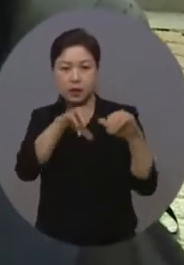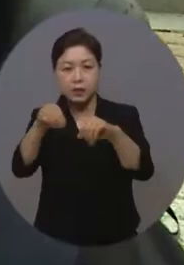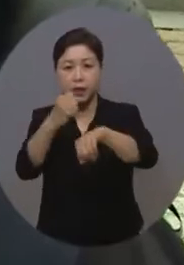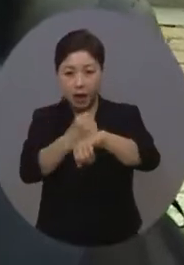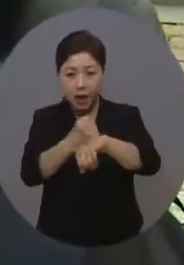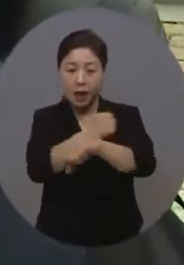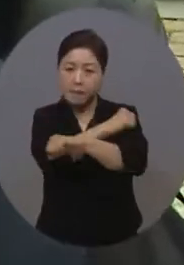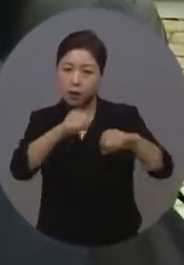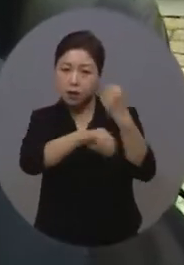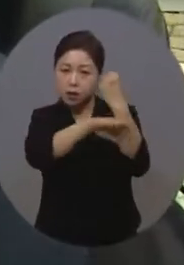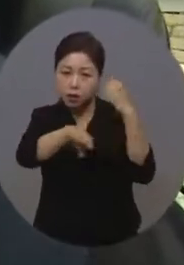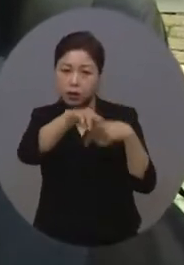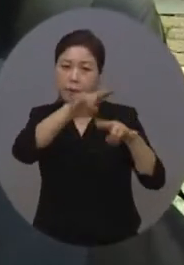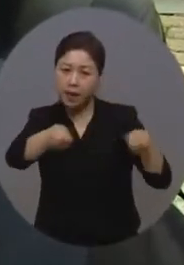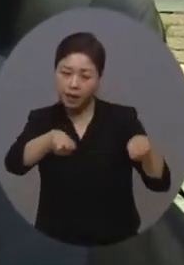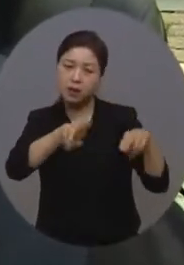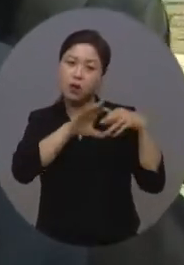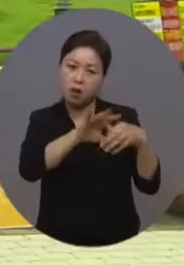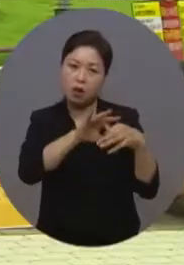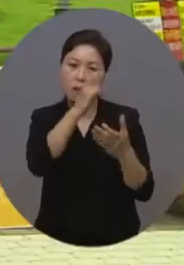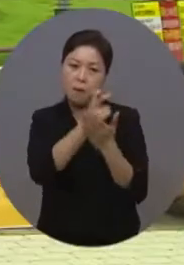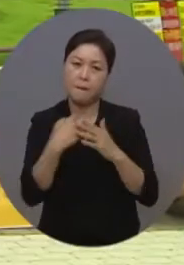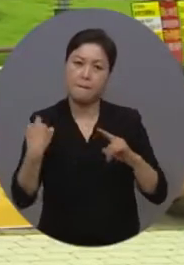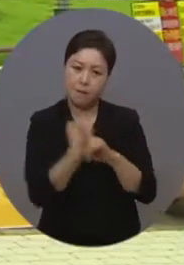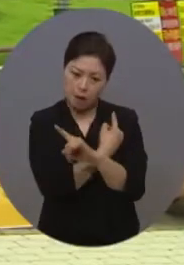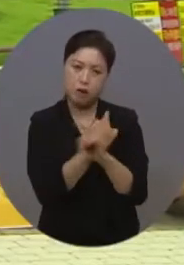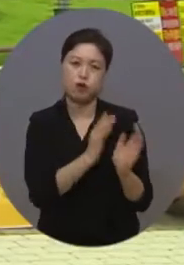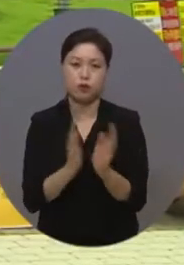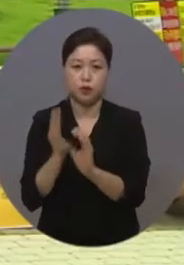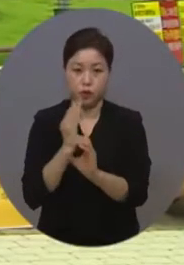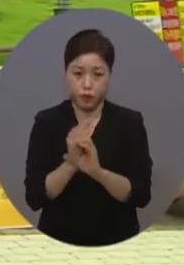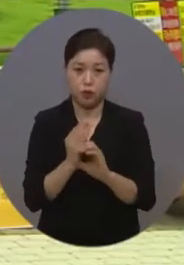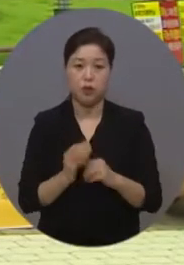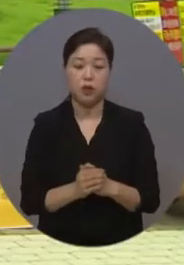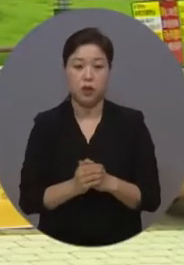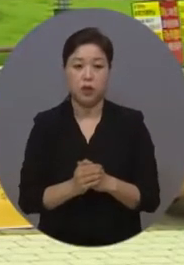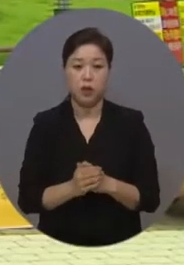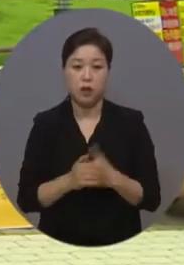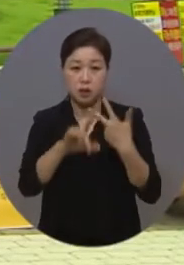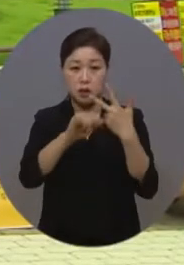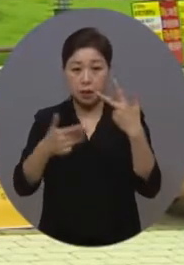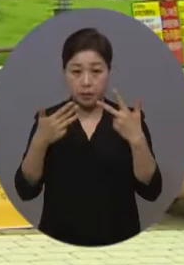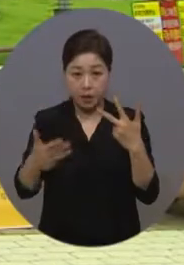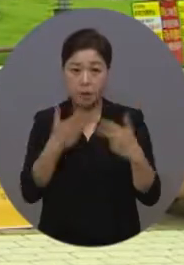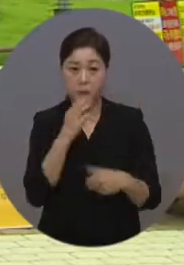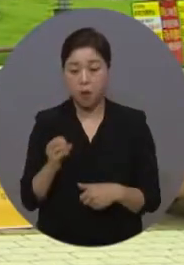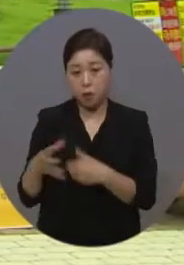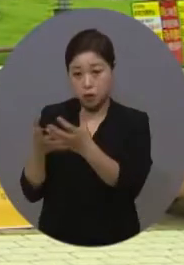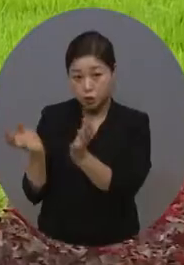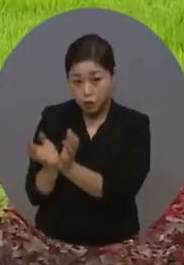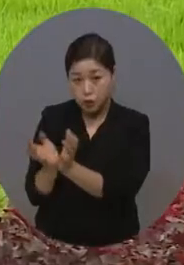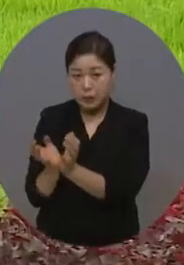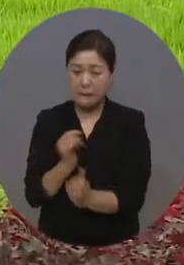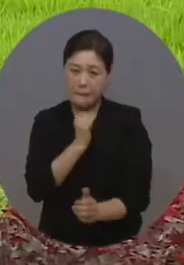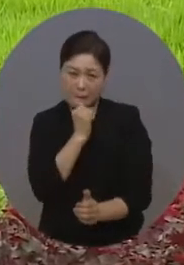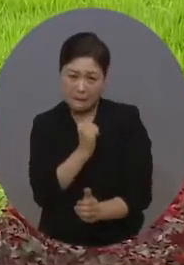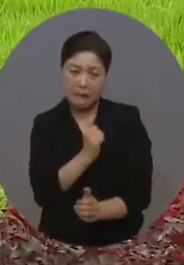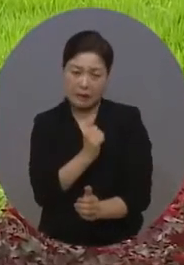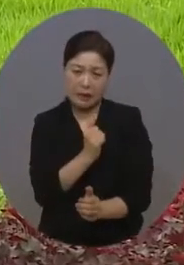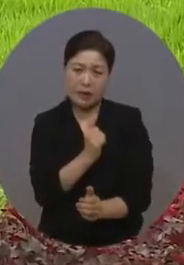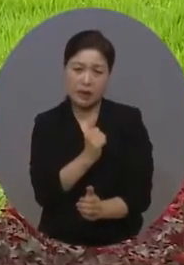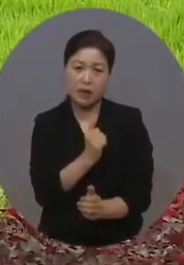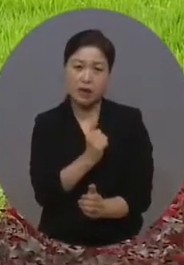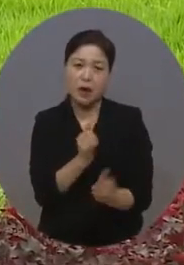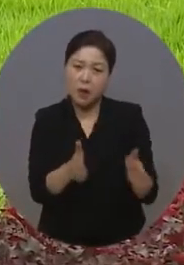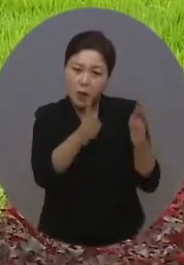위한 법안 개정을 준비하는 상황입니다. 이 과정에서 지난달 8일 보건복지부는 소규모 공중이용시설의